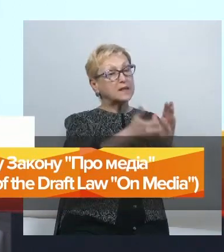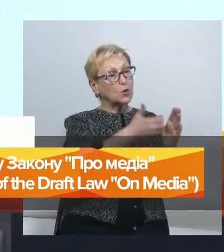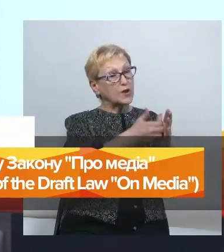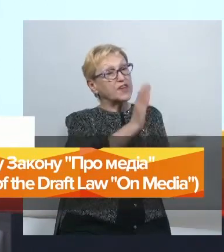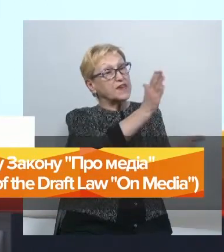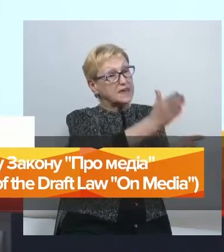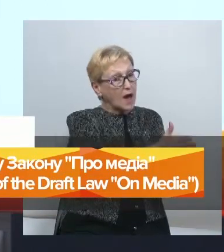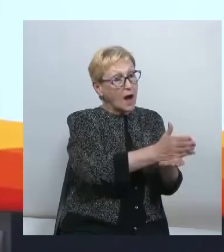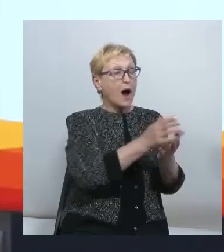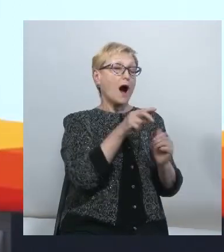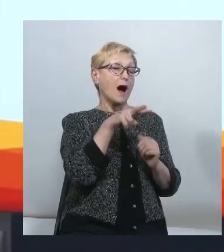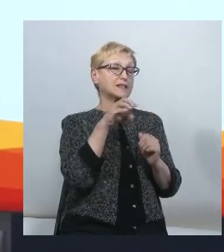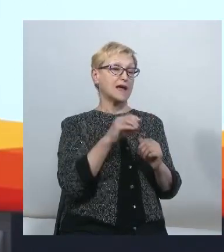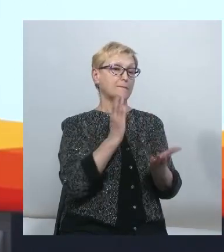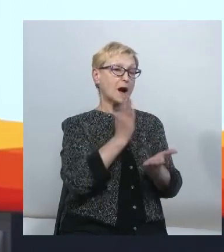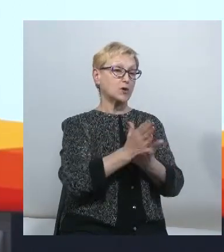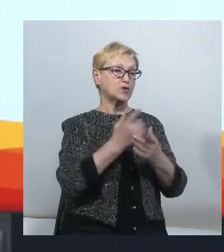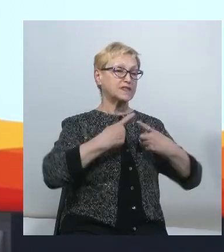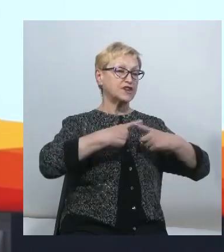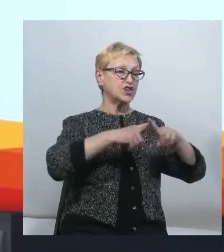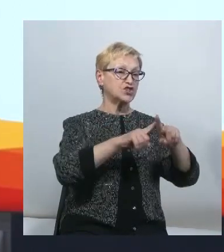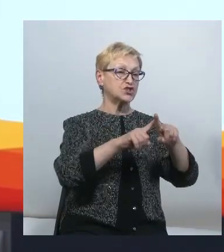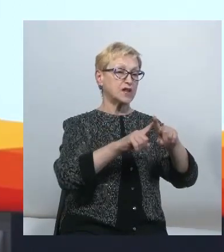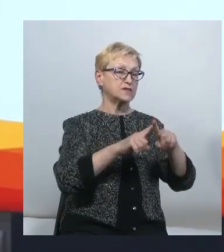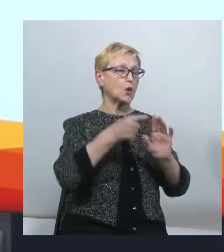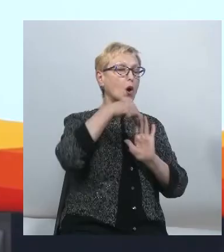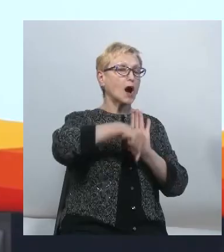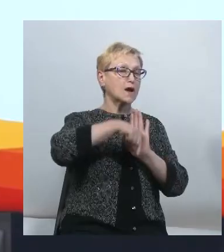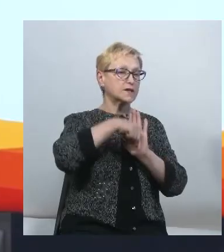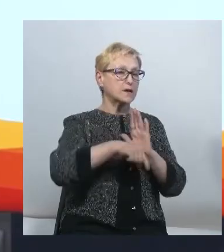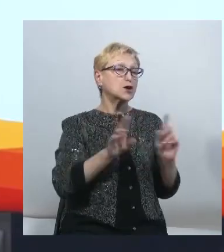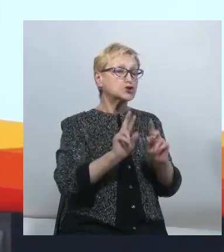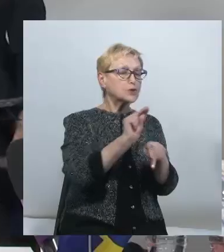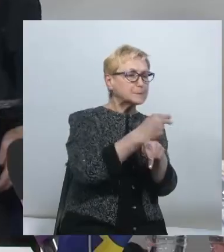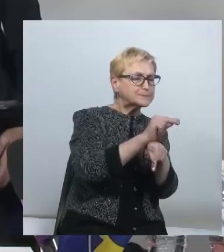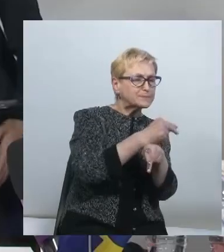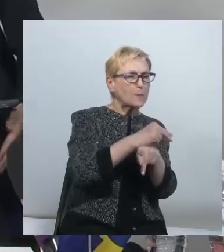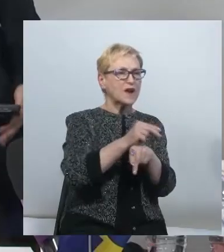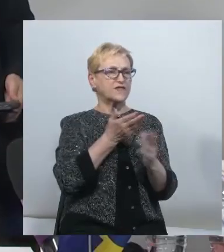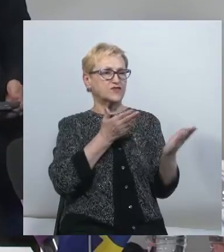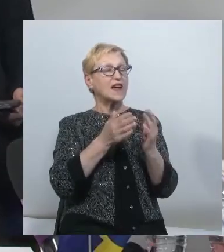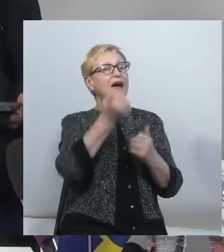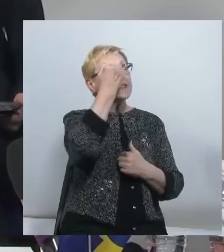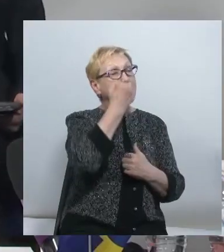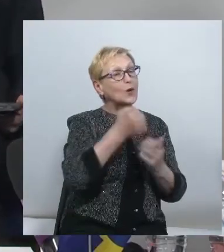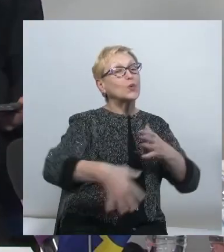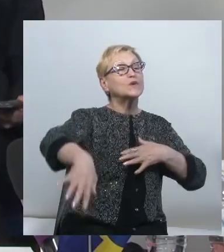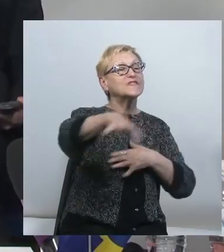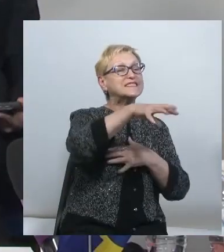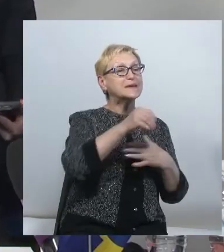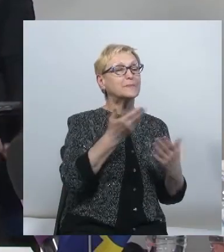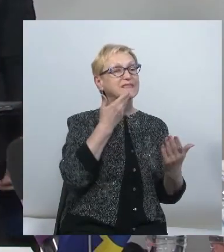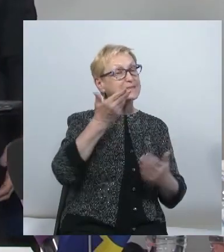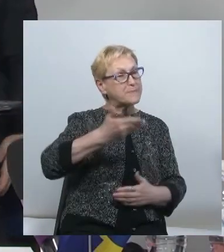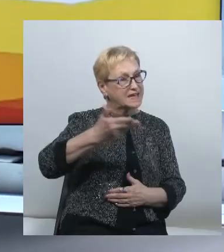вважаю, що вони мають такий технічний характер, який можна, наприклад, між першим і другим читанням поправити. Дуже дякую. Дякую всім нашим спікерам,